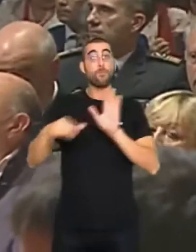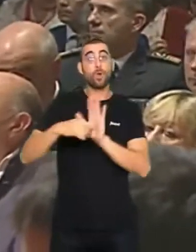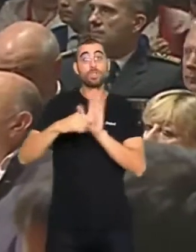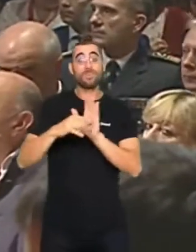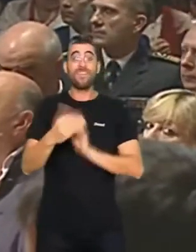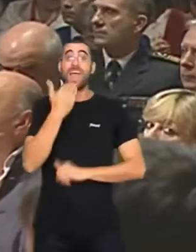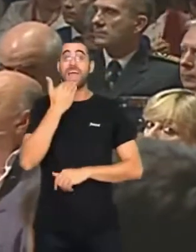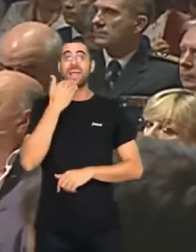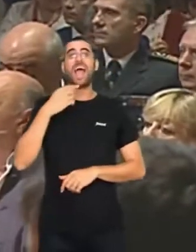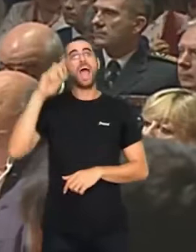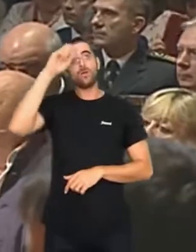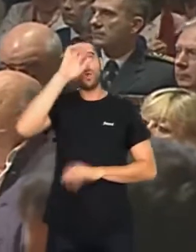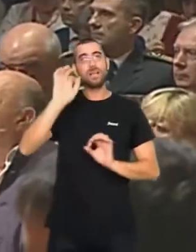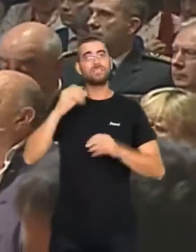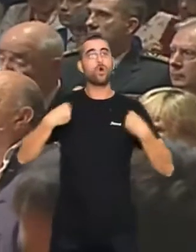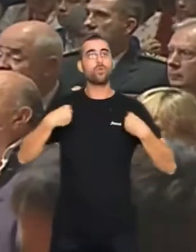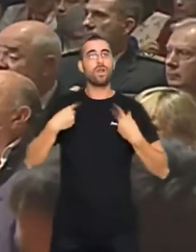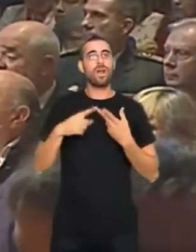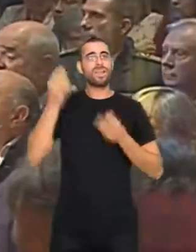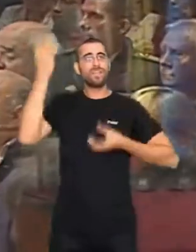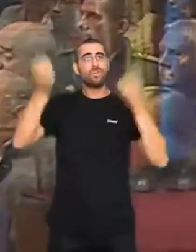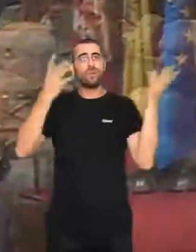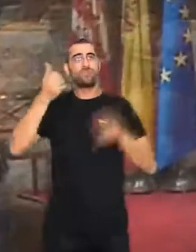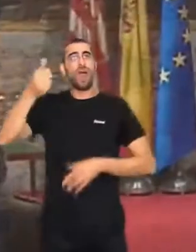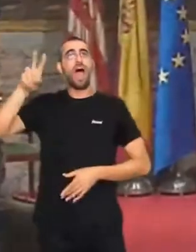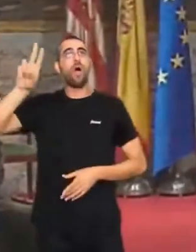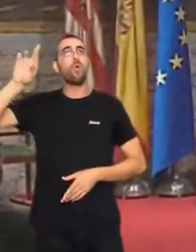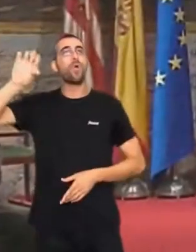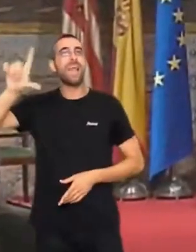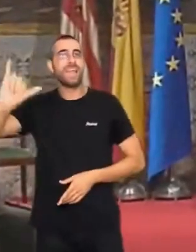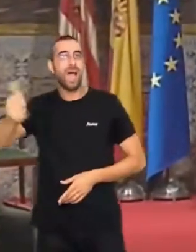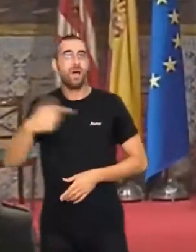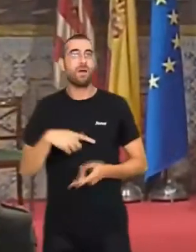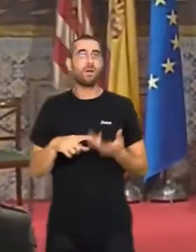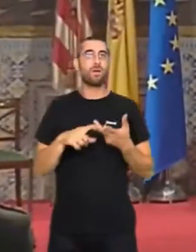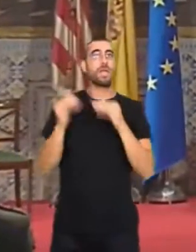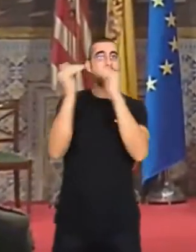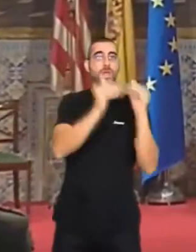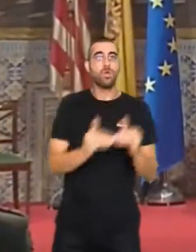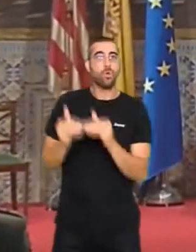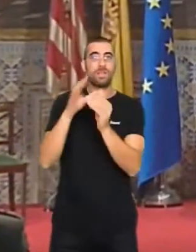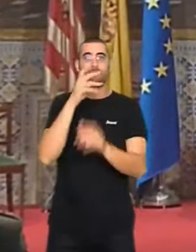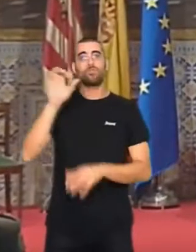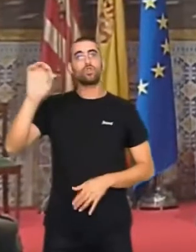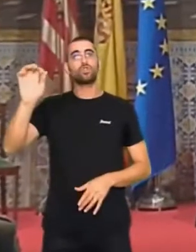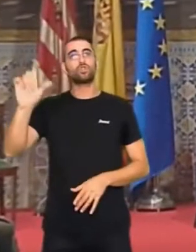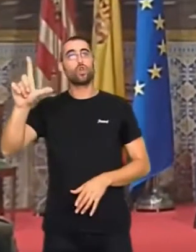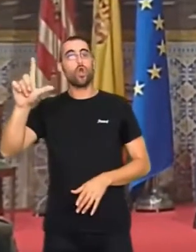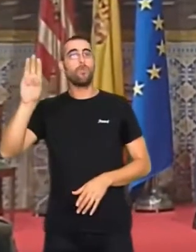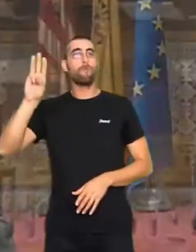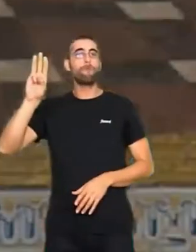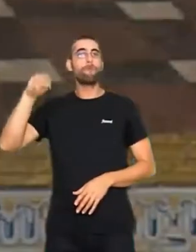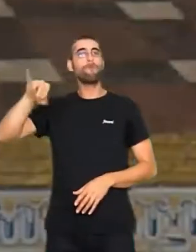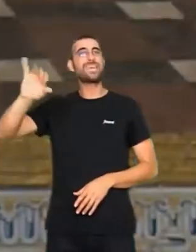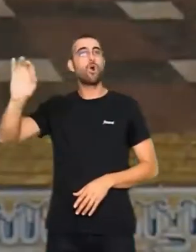Rural de Orihuela. Innovació, com a Aurelia Augustos. Igualtat, com la defensada per Sol Picó i Dolors Escamilla.